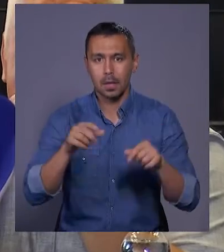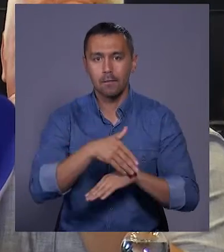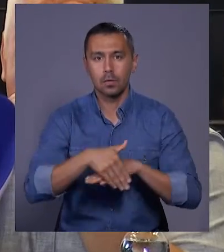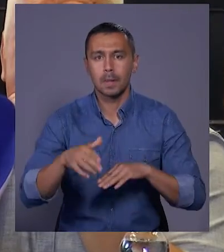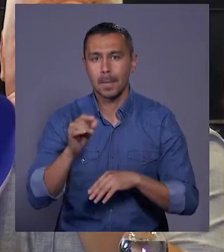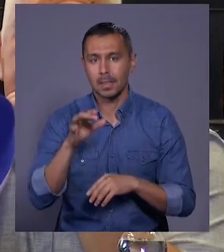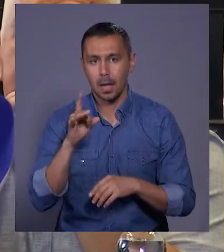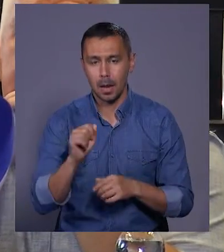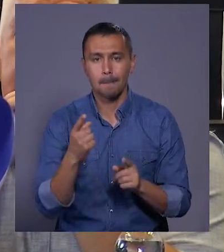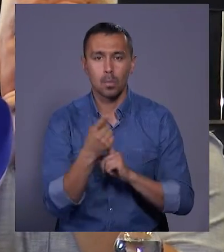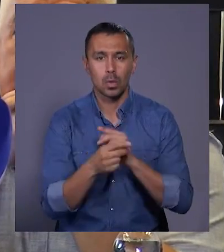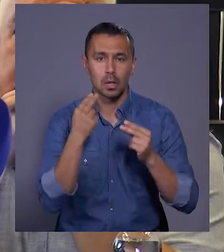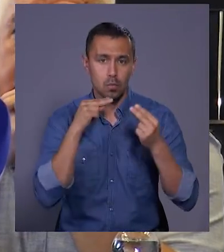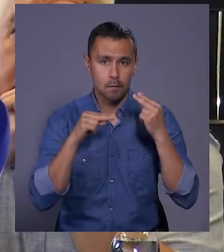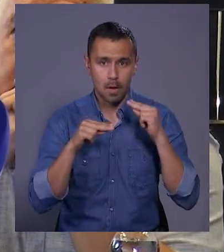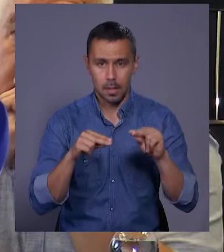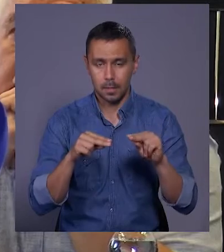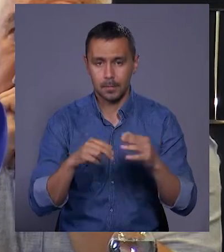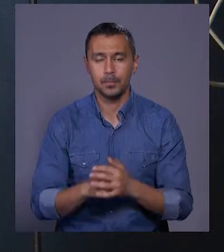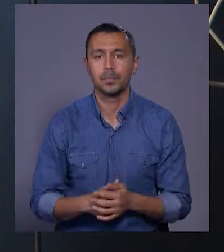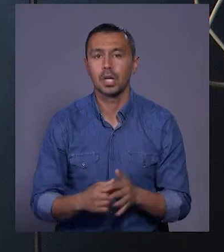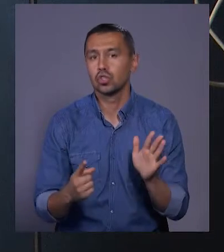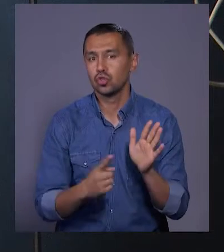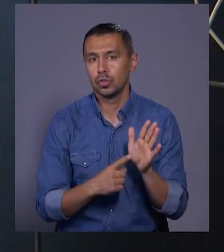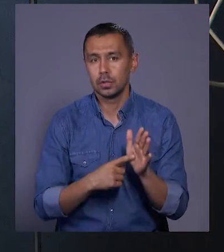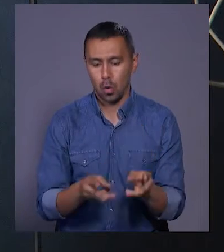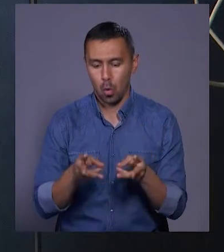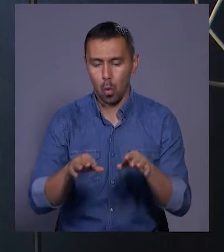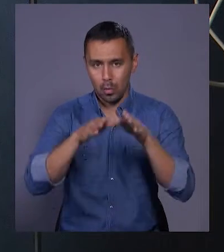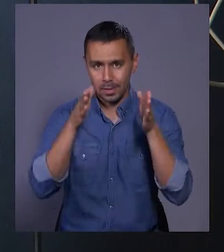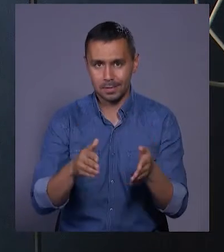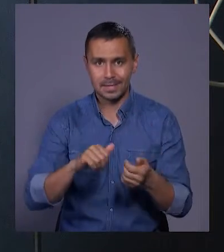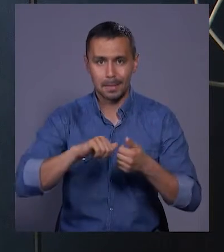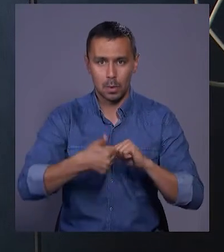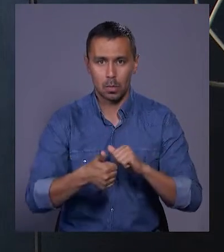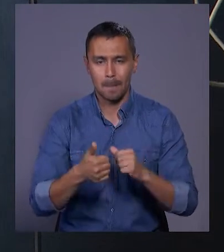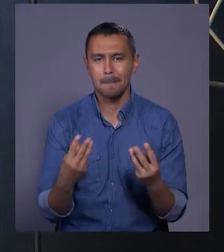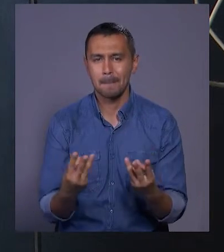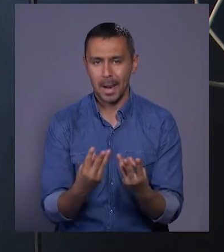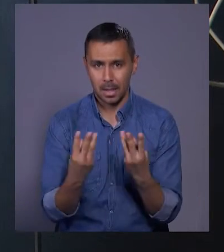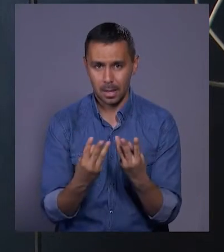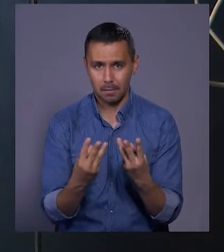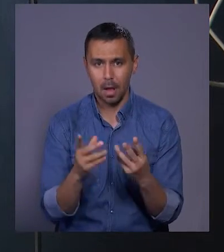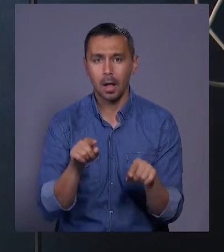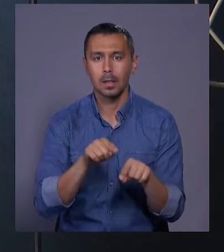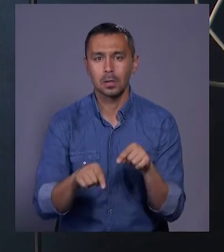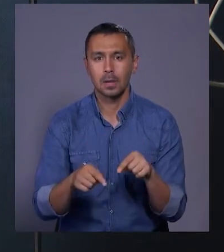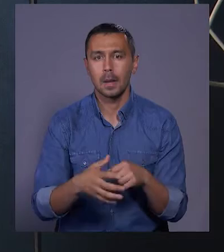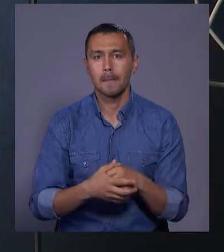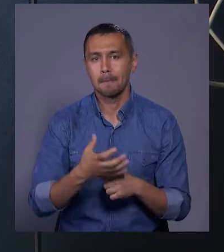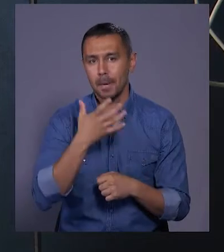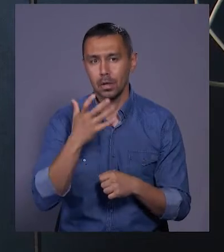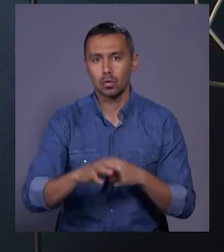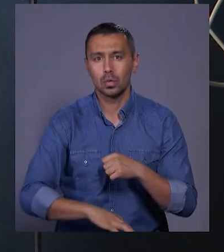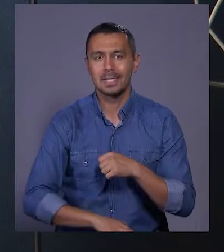Модернізували шість котлів із заміною пальників також в південно-західному